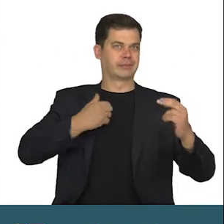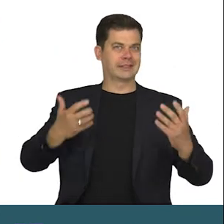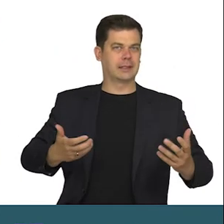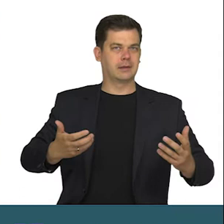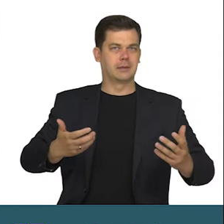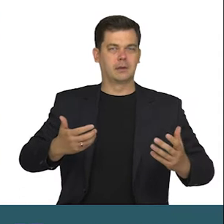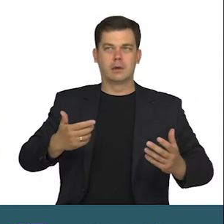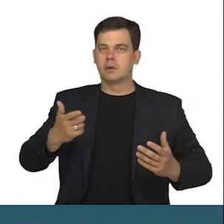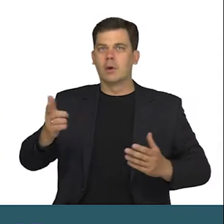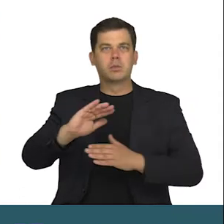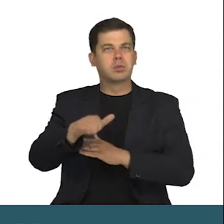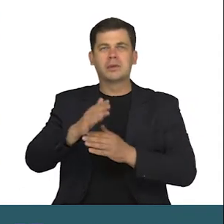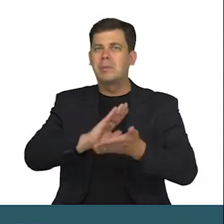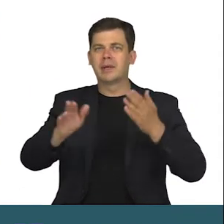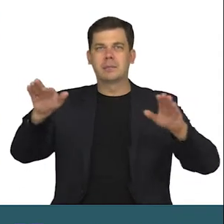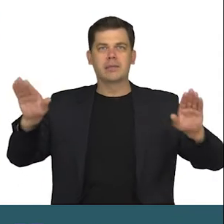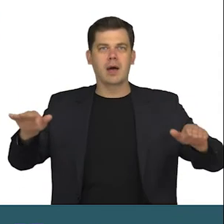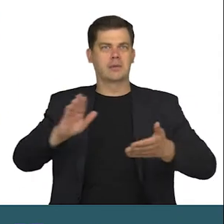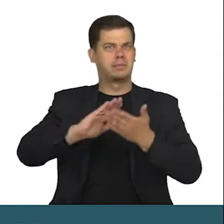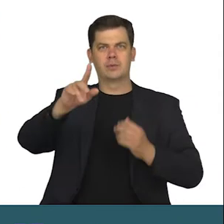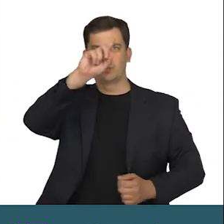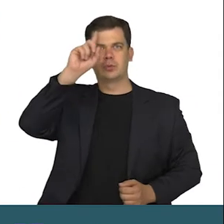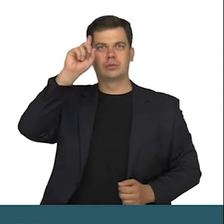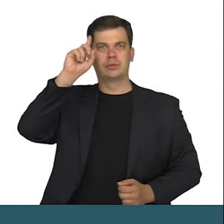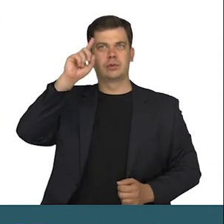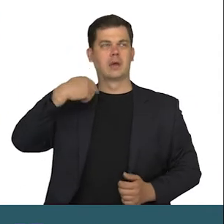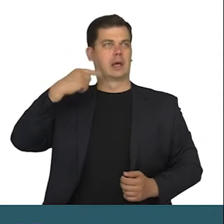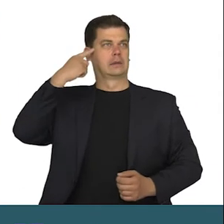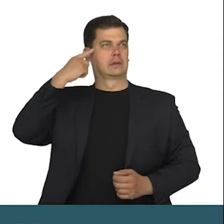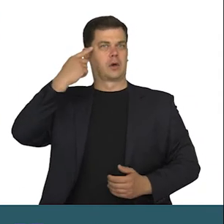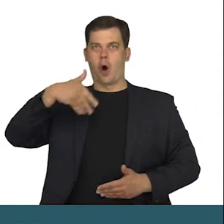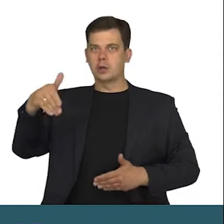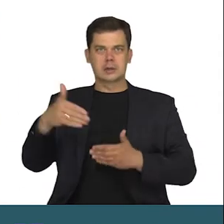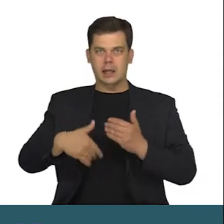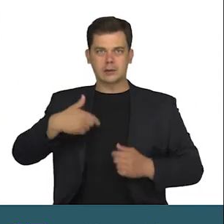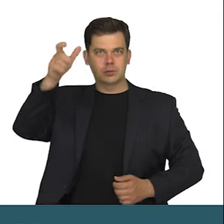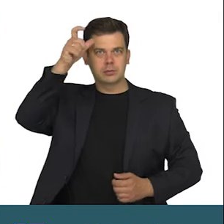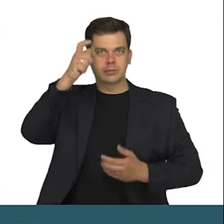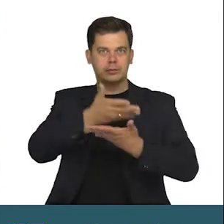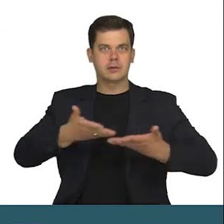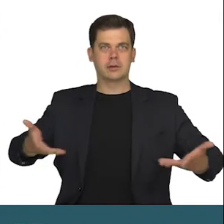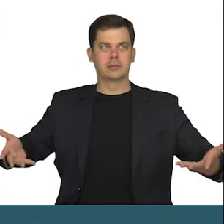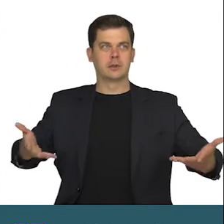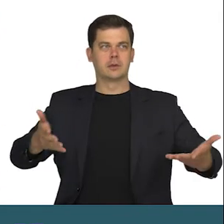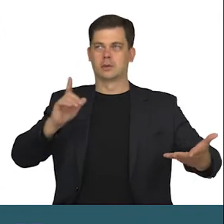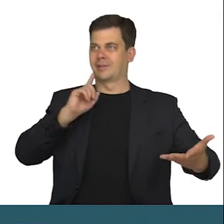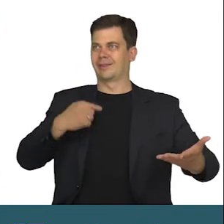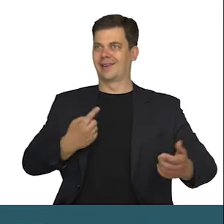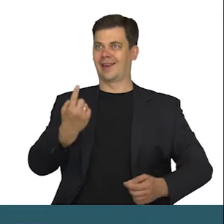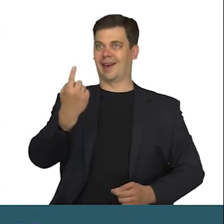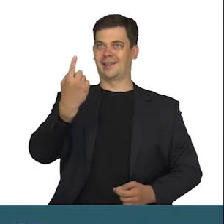Pustka, bezptaszna i bezludzka. Myśl bycia ostatnim człowiekiem na tej ziemi obecnie wydaje się tak realna.